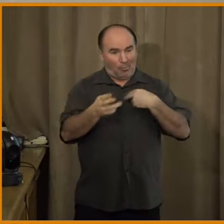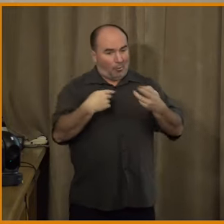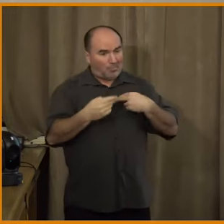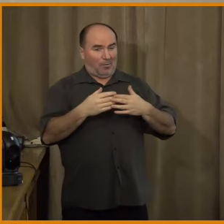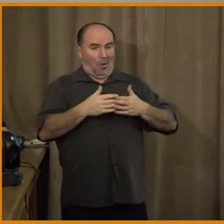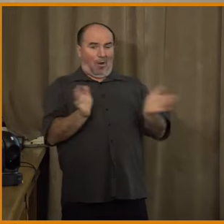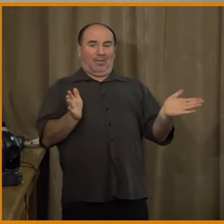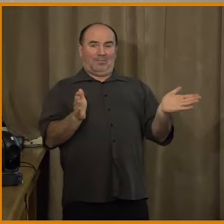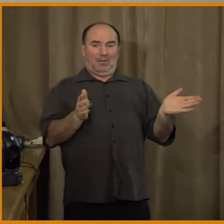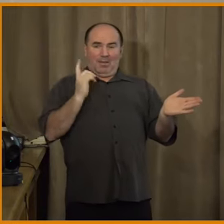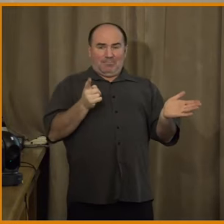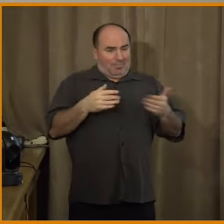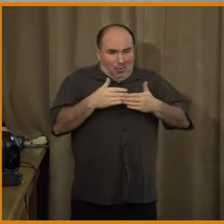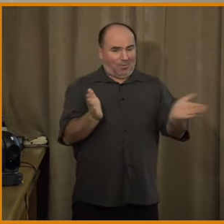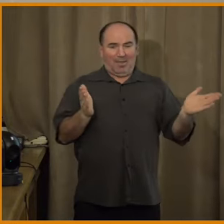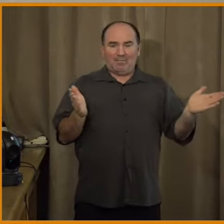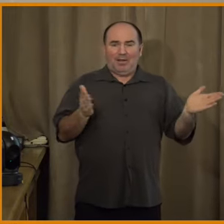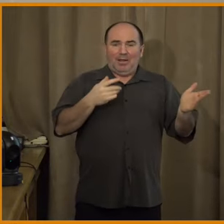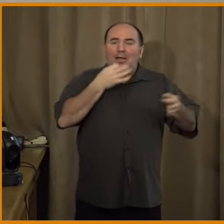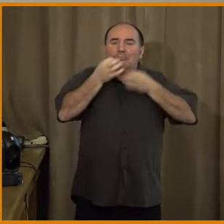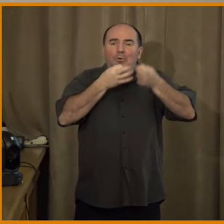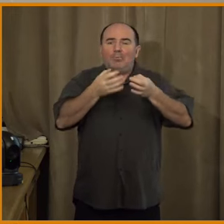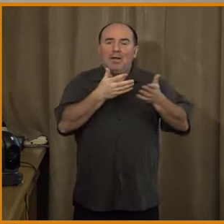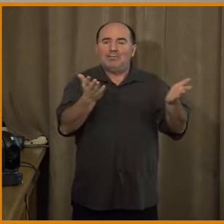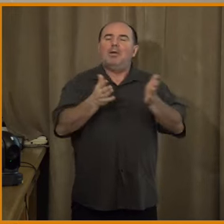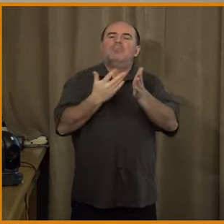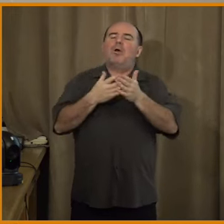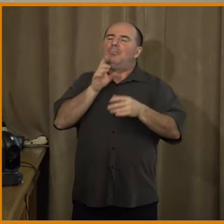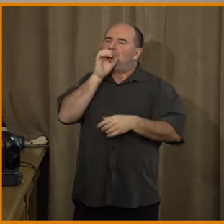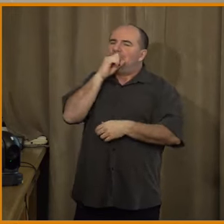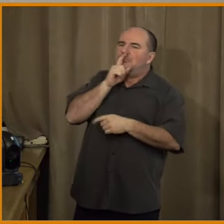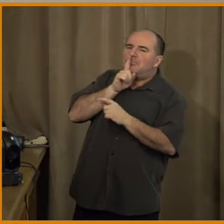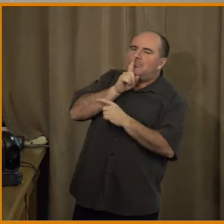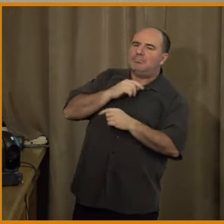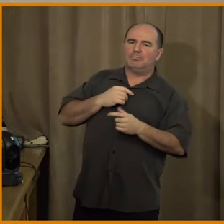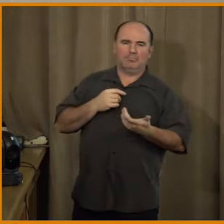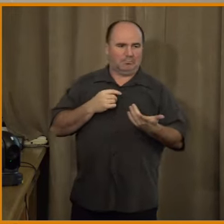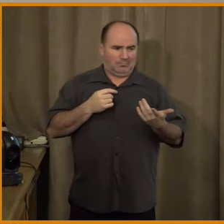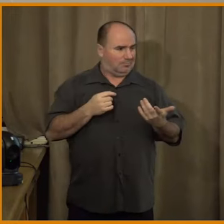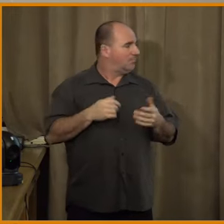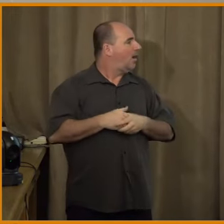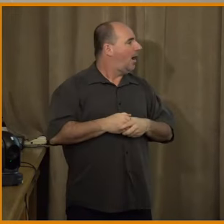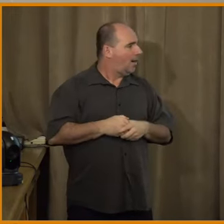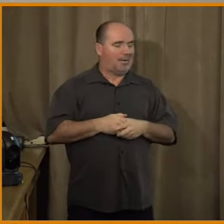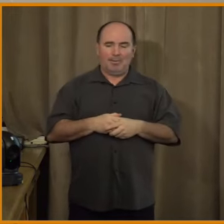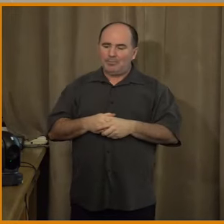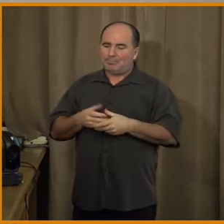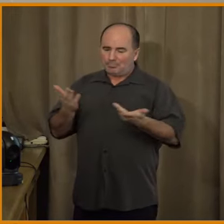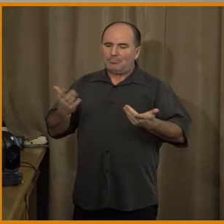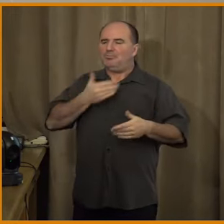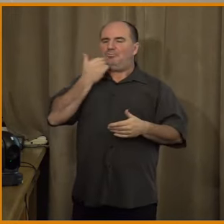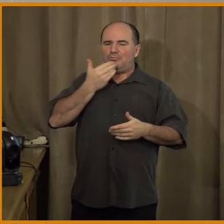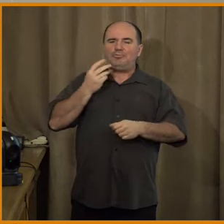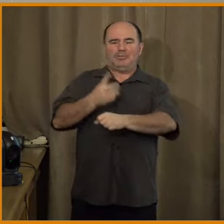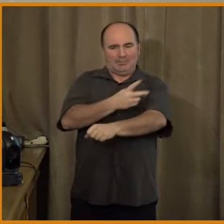věc, stát může dělat, co dává smysl. A druhá věc je tlak na autoregulaci sociálních médií. A to je to, že český stát